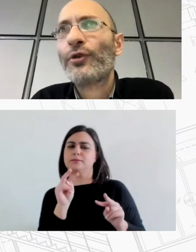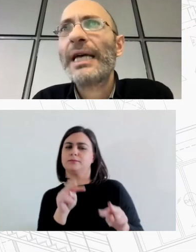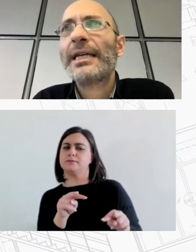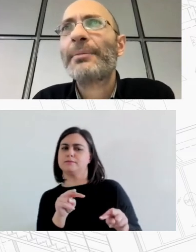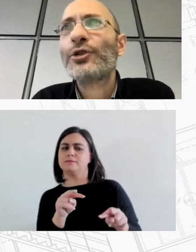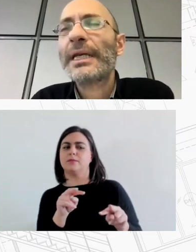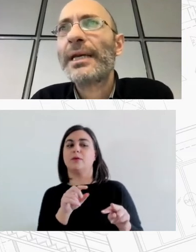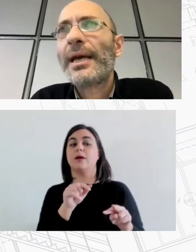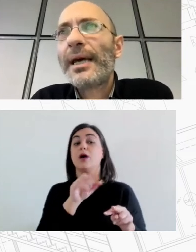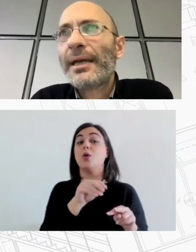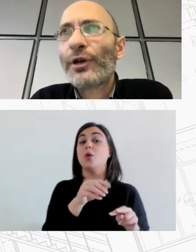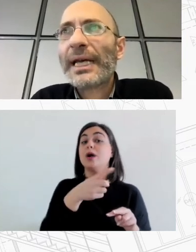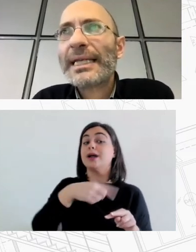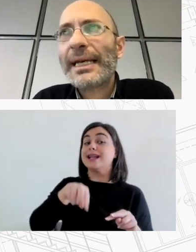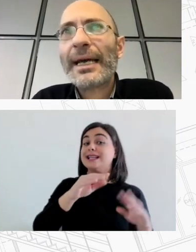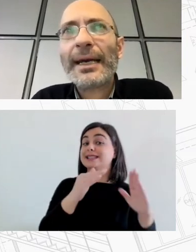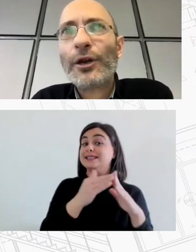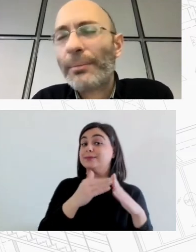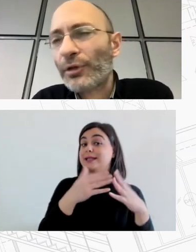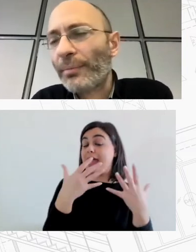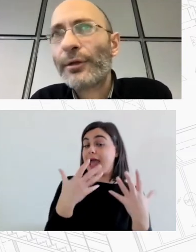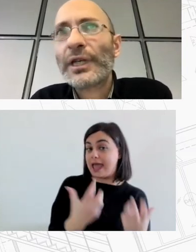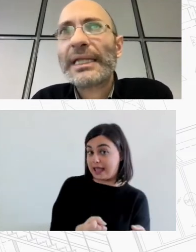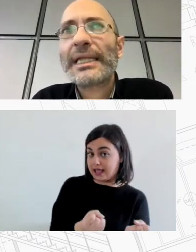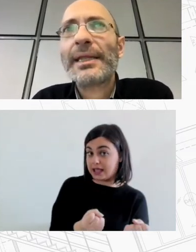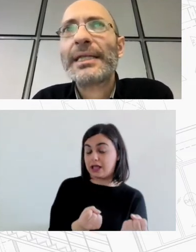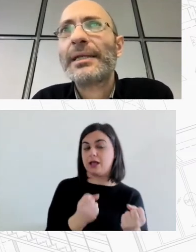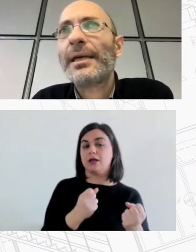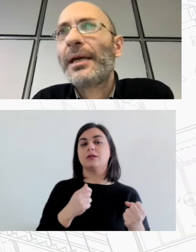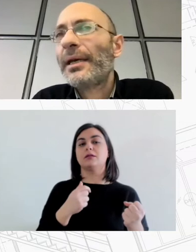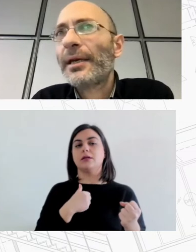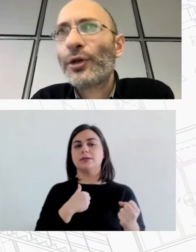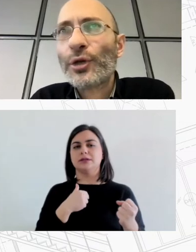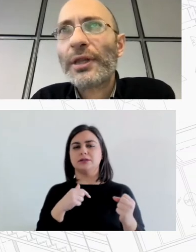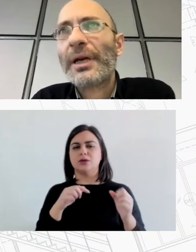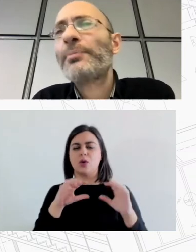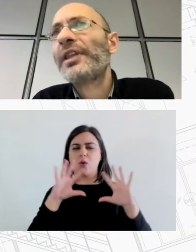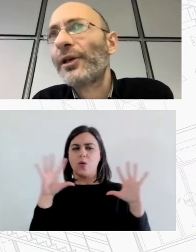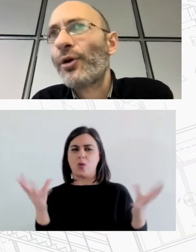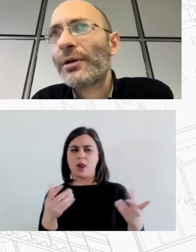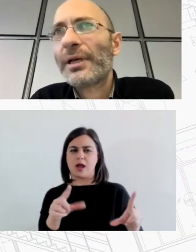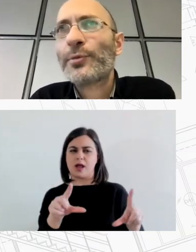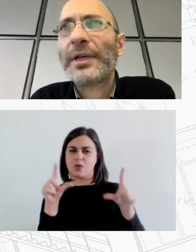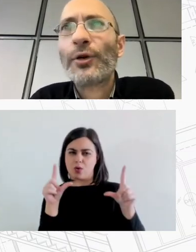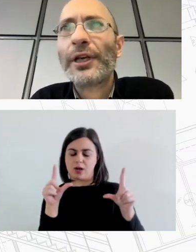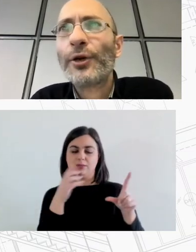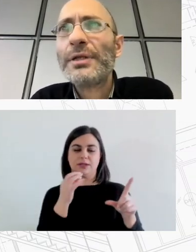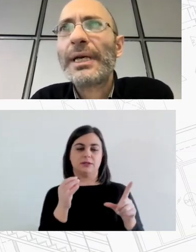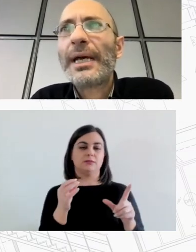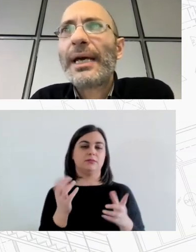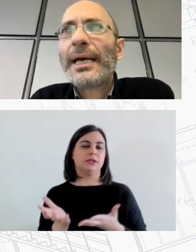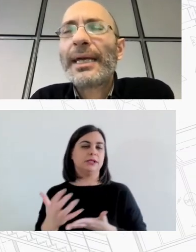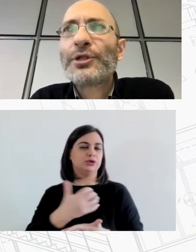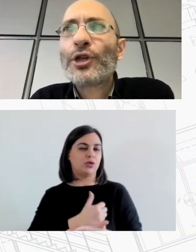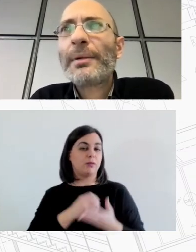της προσφοράς αναπτύσσοντας διαφορετικά σενάρια ανάλογα με το μέγεθος και τη σύνθεση ή και το εισόδημα υποθετικών ας πούμε νοικοκυριών